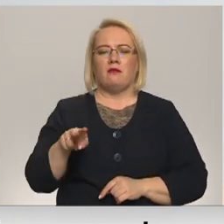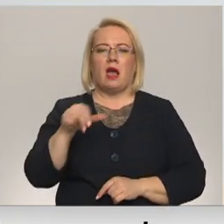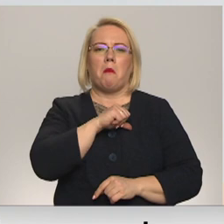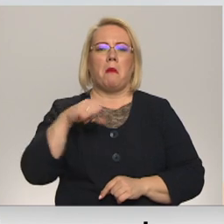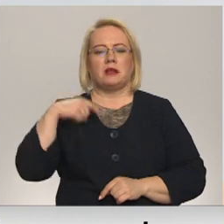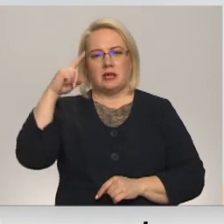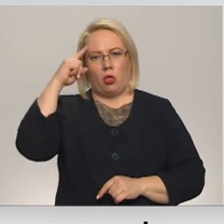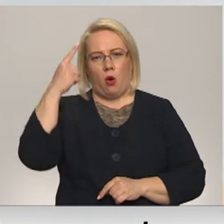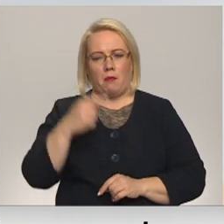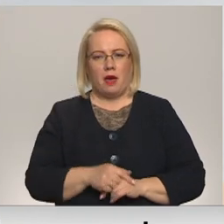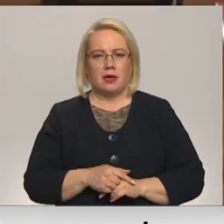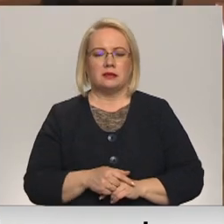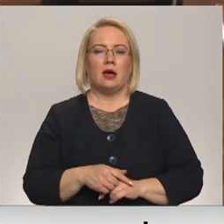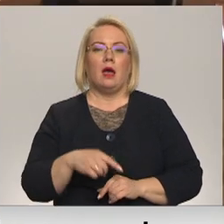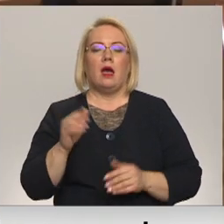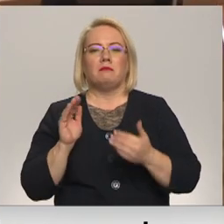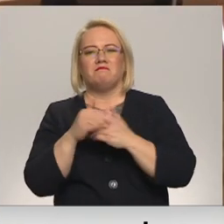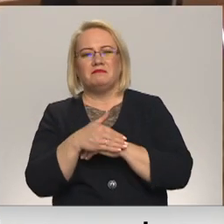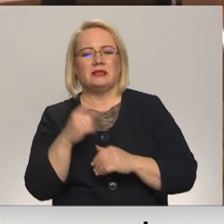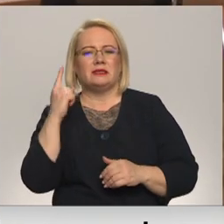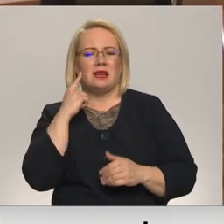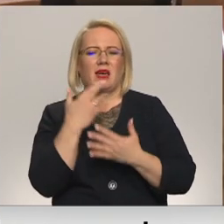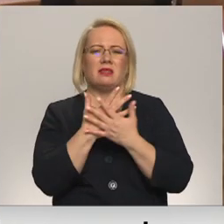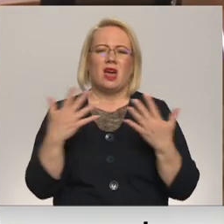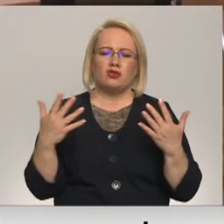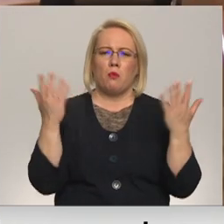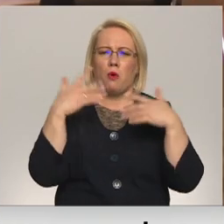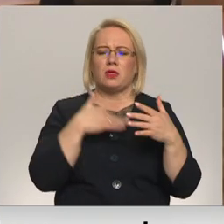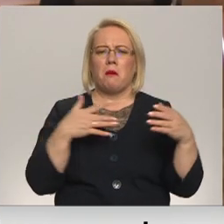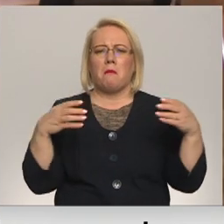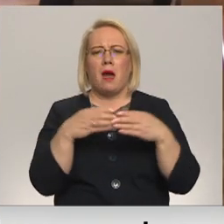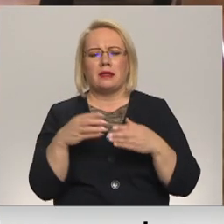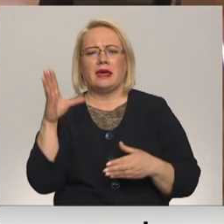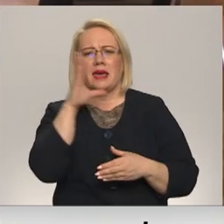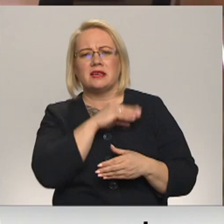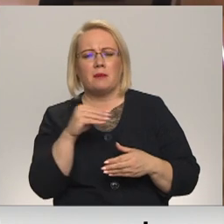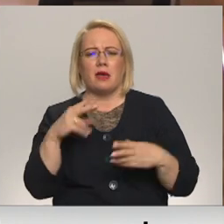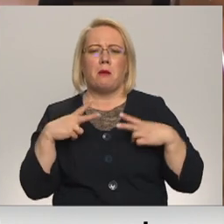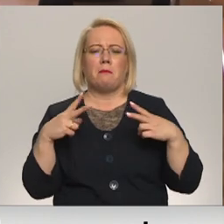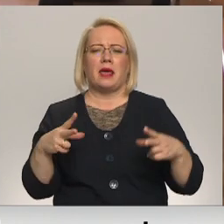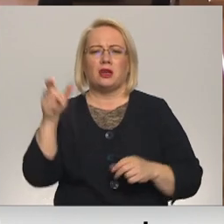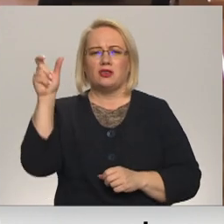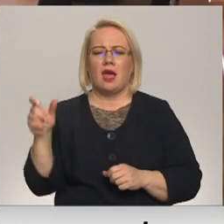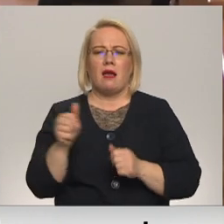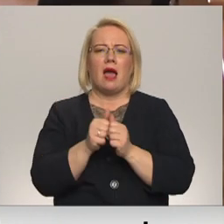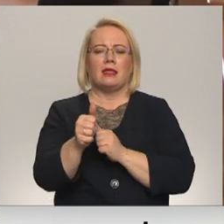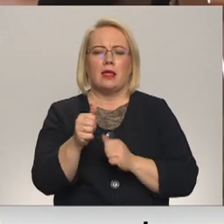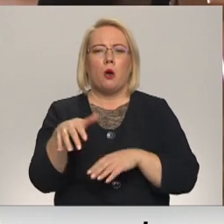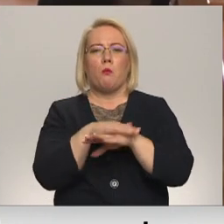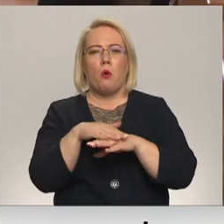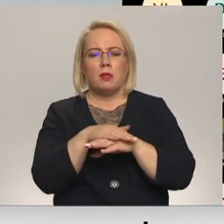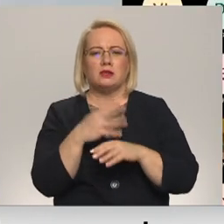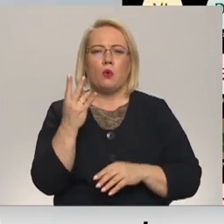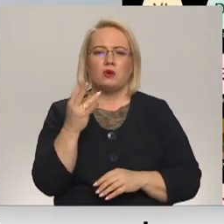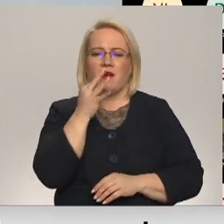iedomājies. Lai gan aizkulesēs dzirdēti dažādu podisko spēku potenciālajiem mēra kandidāti, publiski neviens uzvārds netiek